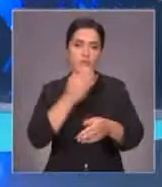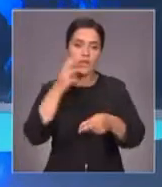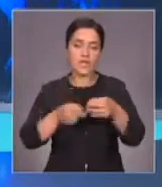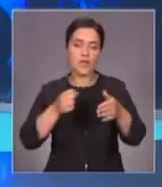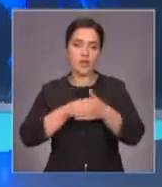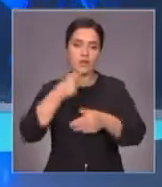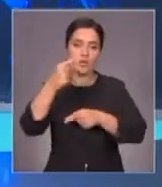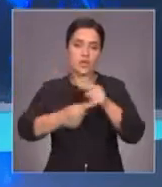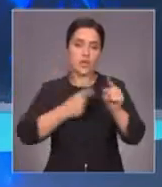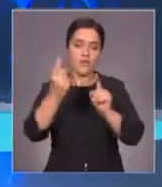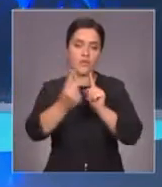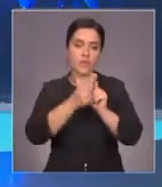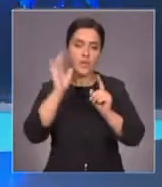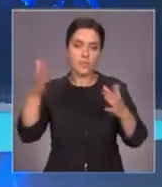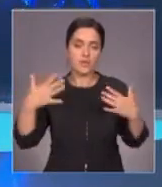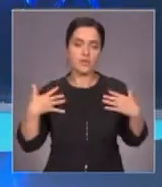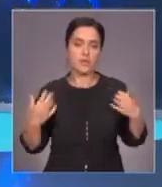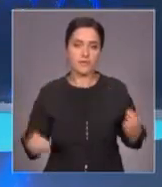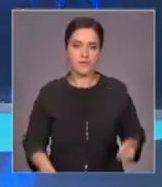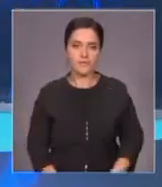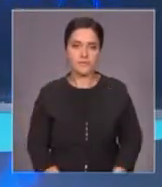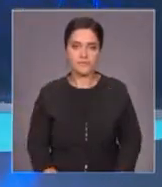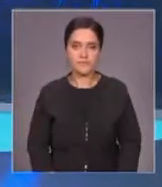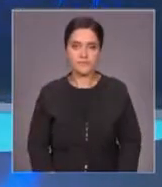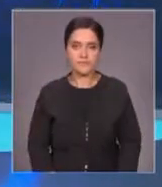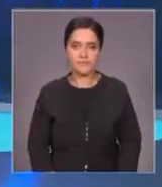На этом пока все. Увидимся в середине следующего часа.